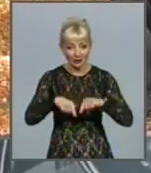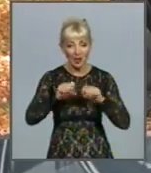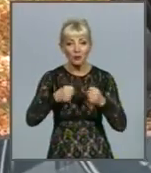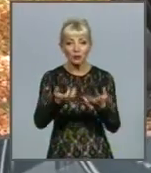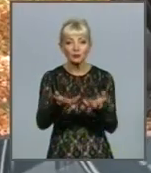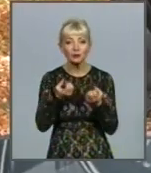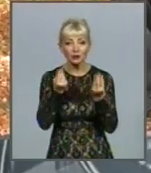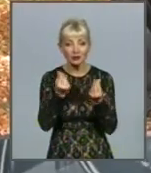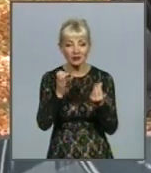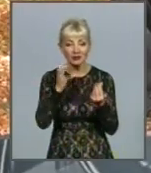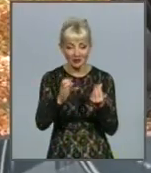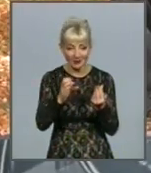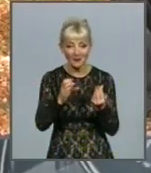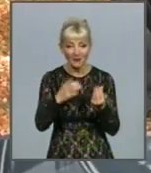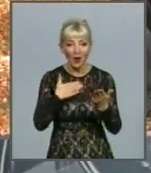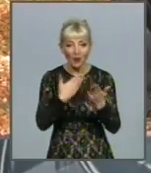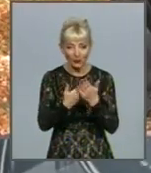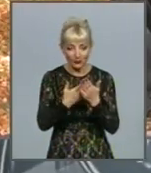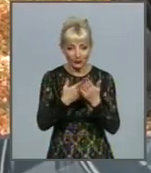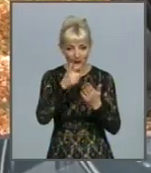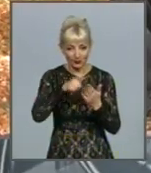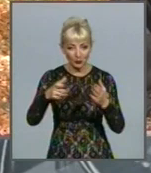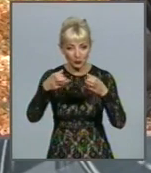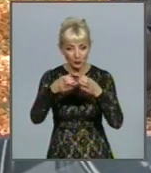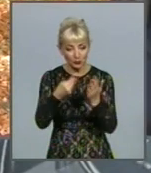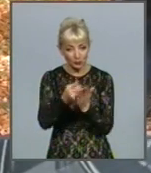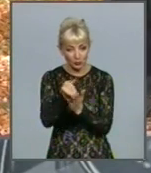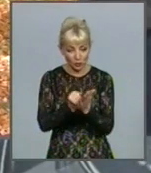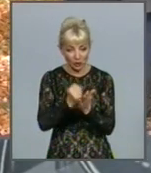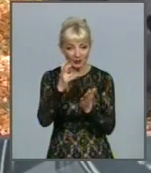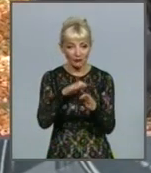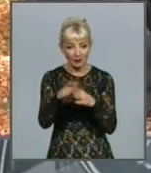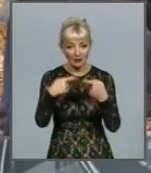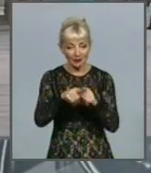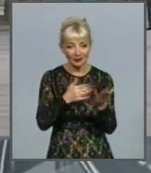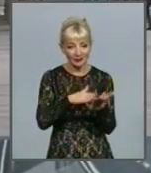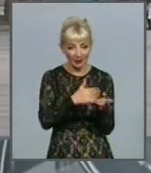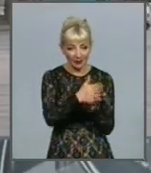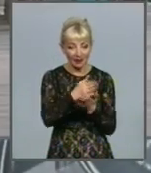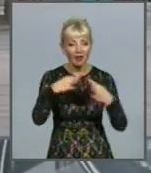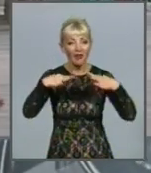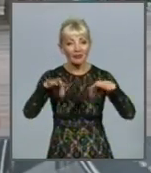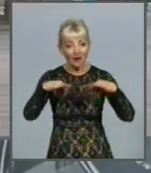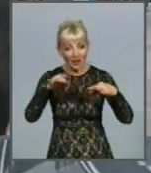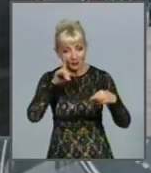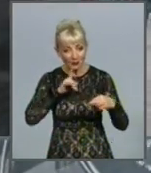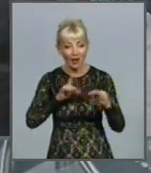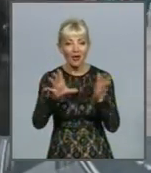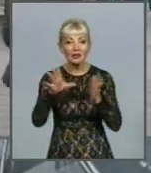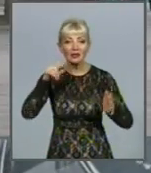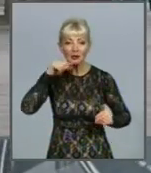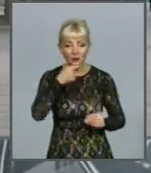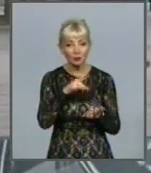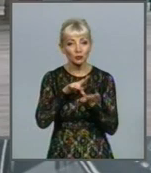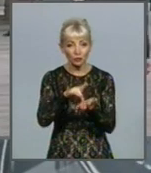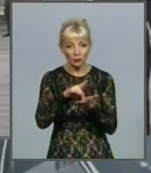отримати кошти з громадського бюджету на реалізацію проєктів таких напрямків, як транспортна інфраструктура, енергоефективність,